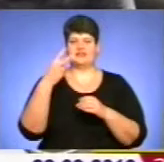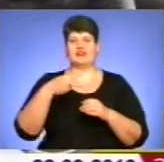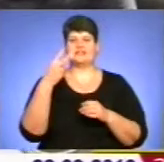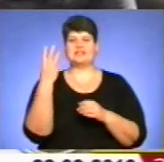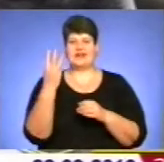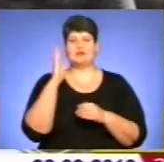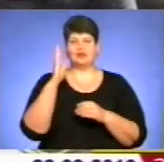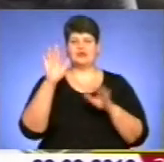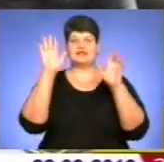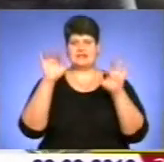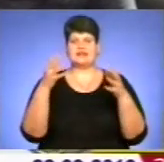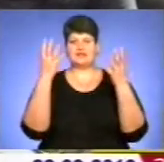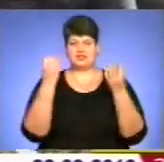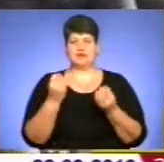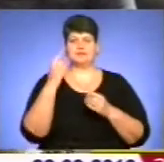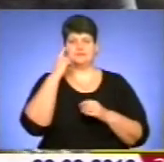сніг, прогнозуємо.